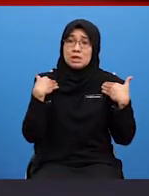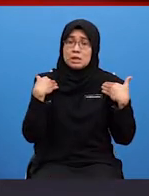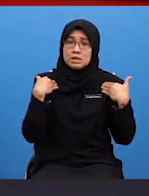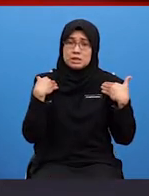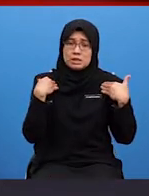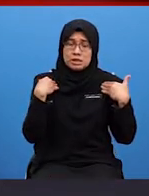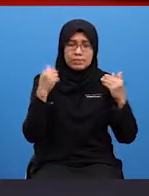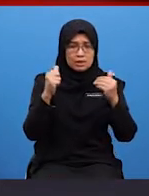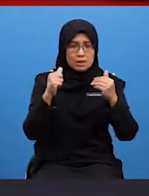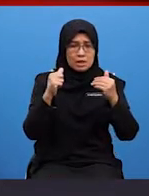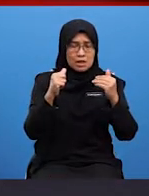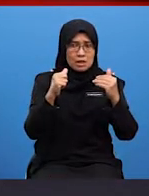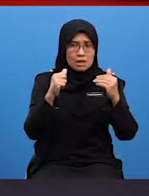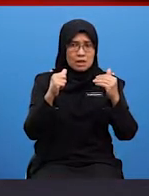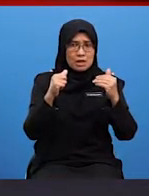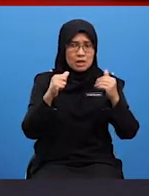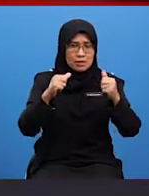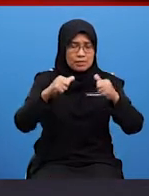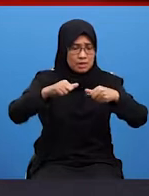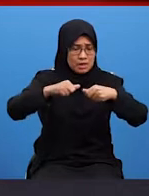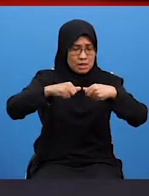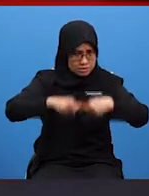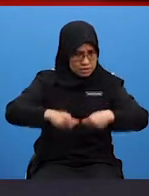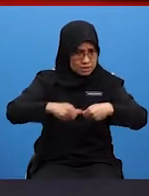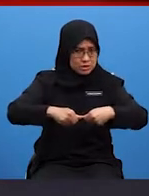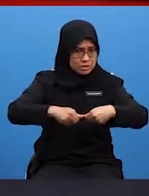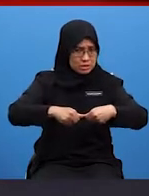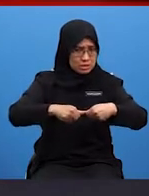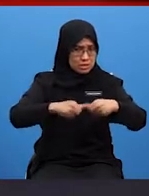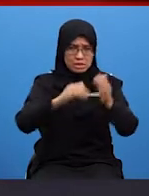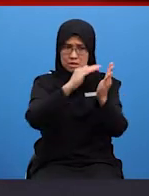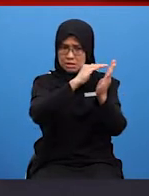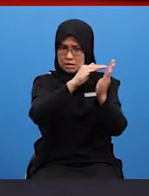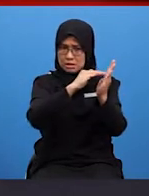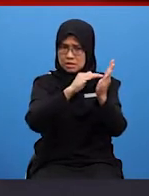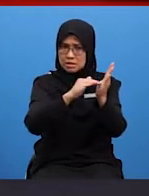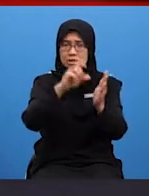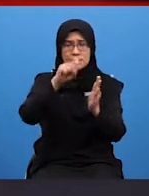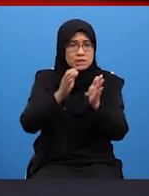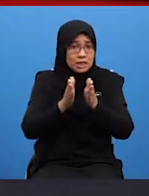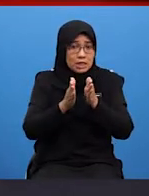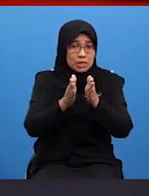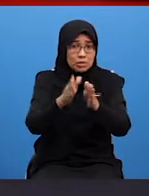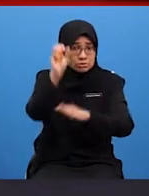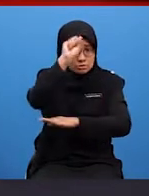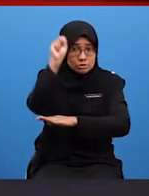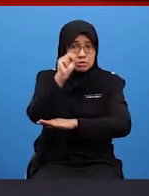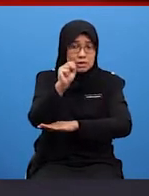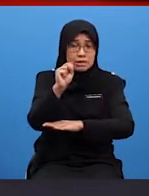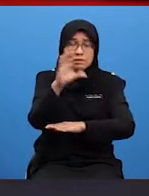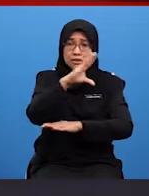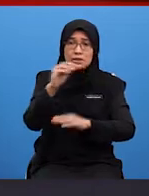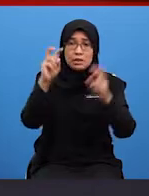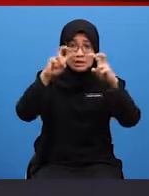ataupun dia punya tema itu Betul, bila kena temuk tema, dia mesti selari dengan kehendak tugasan dia pula Jadi sebagai